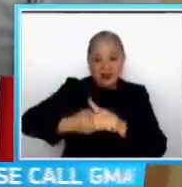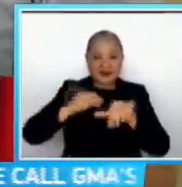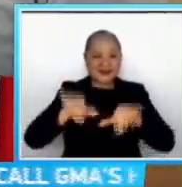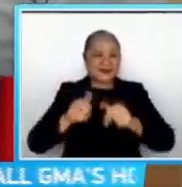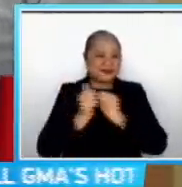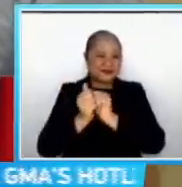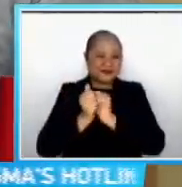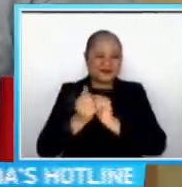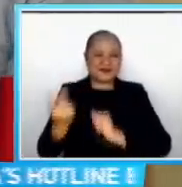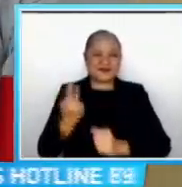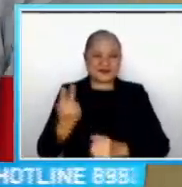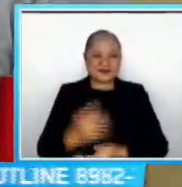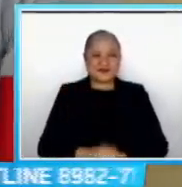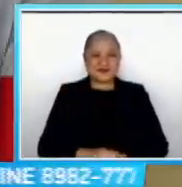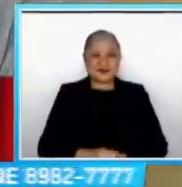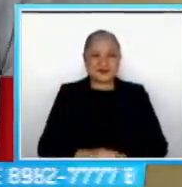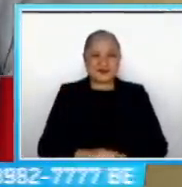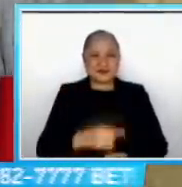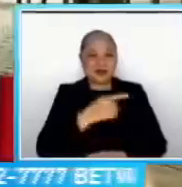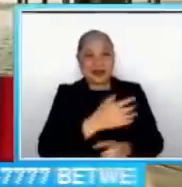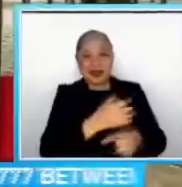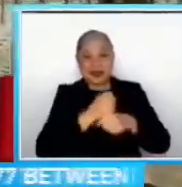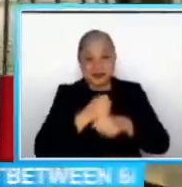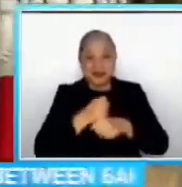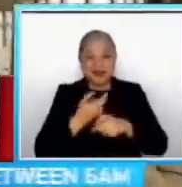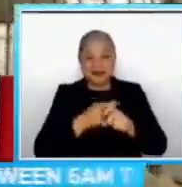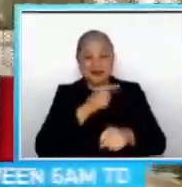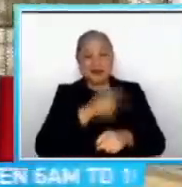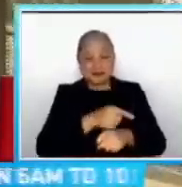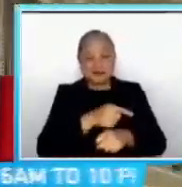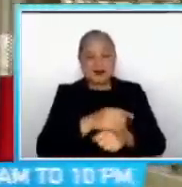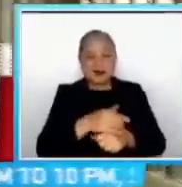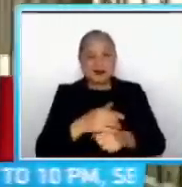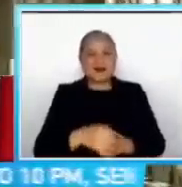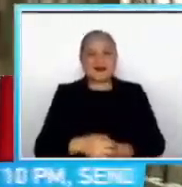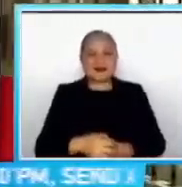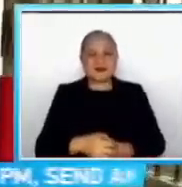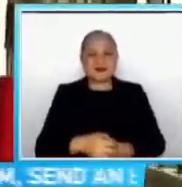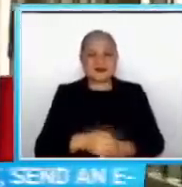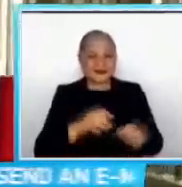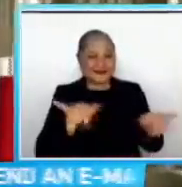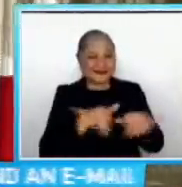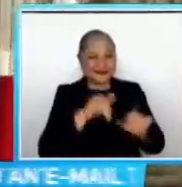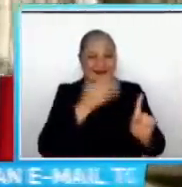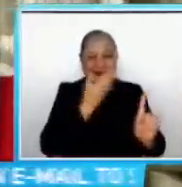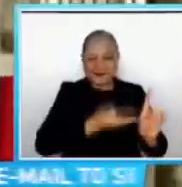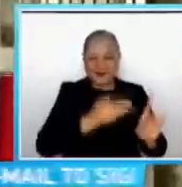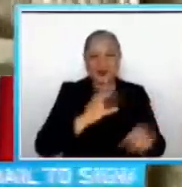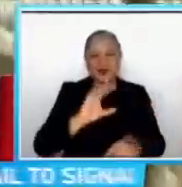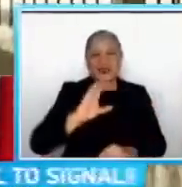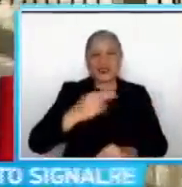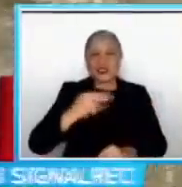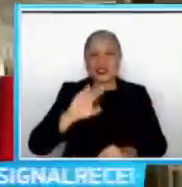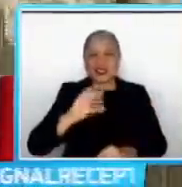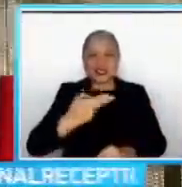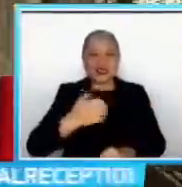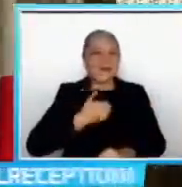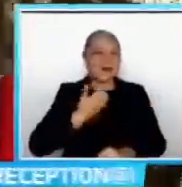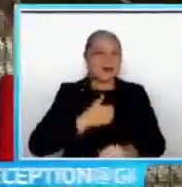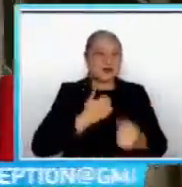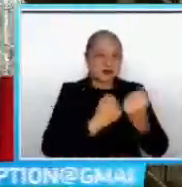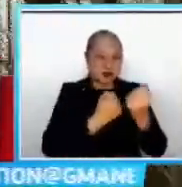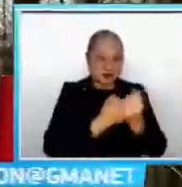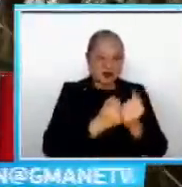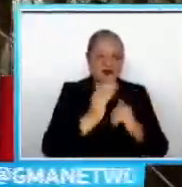Yung kinuha ko ito sa kanila, payat Emotional support dog din si Chi Chi Na madedestino naman sa